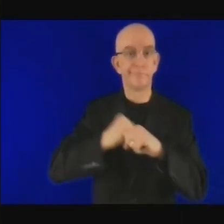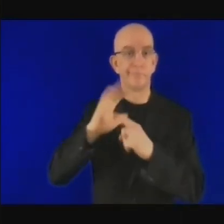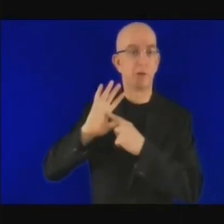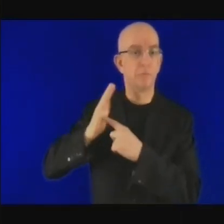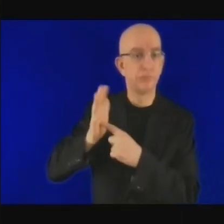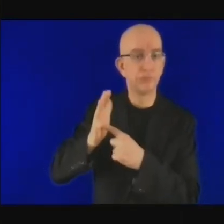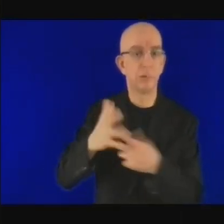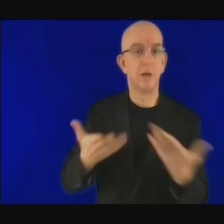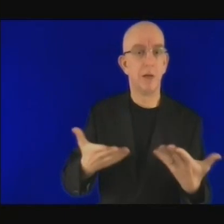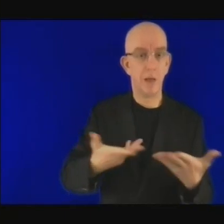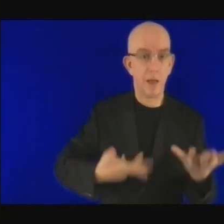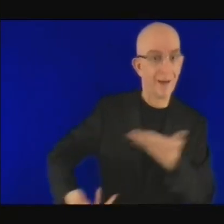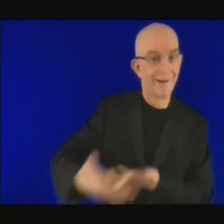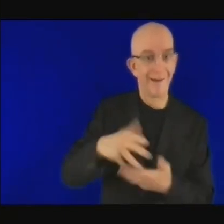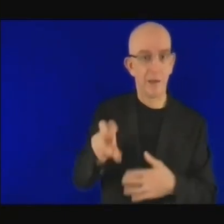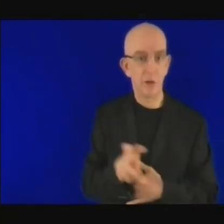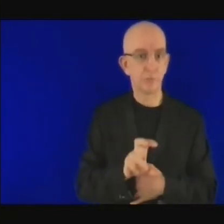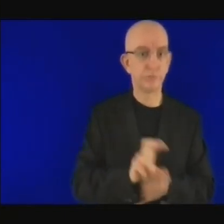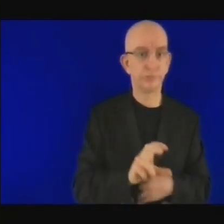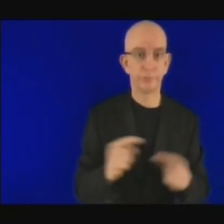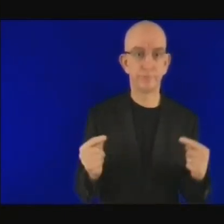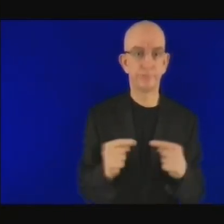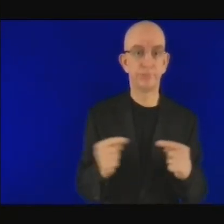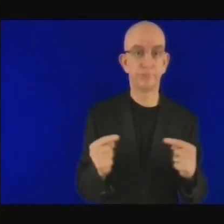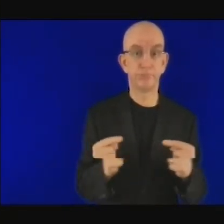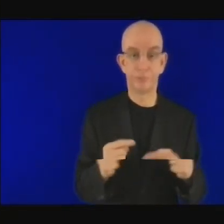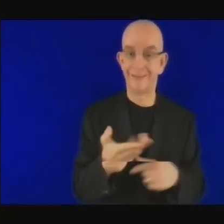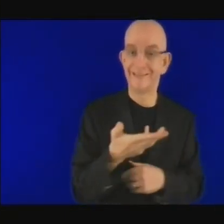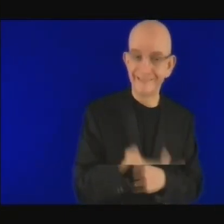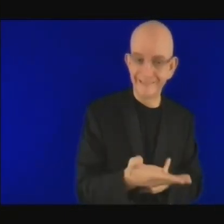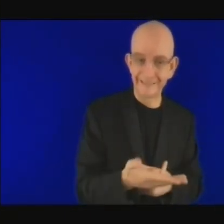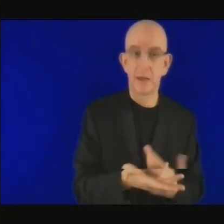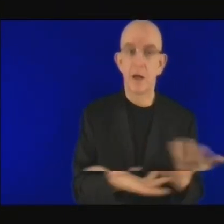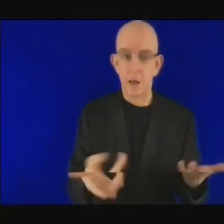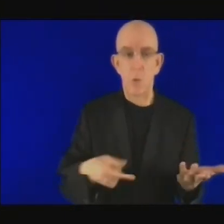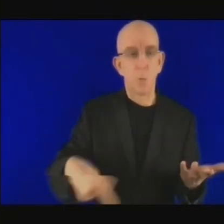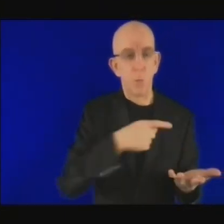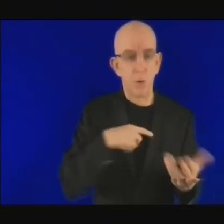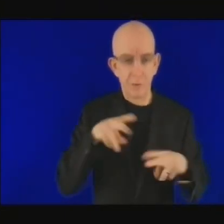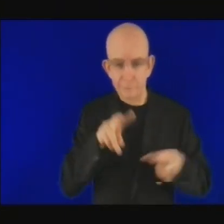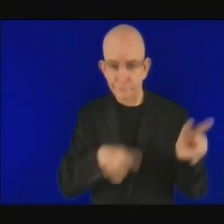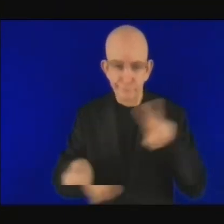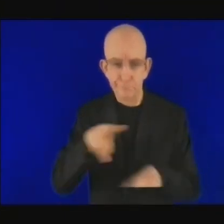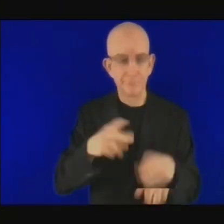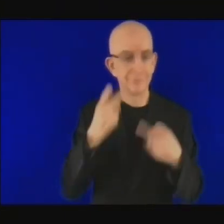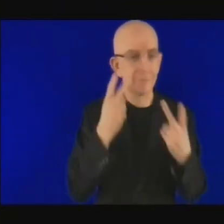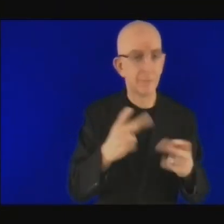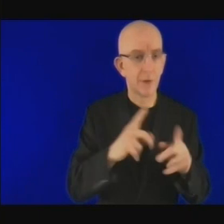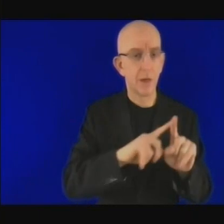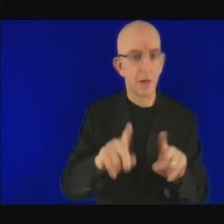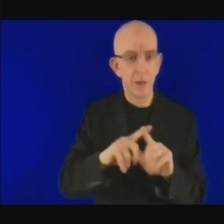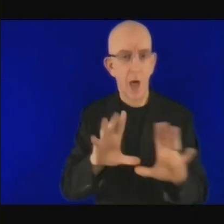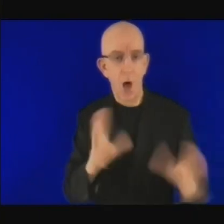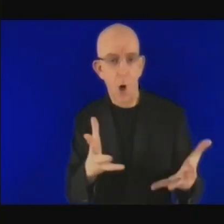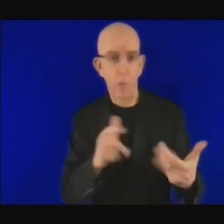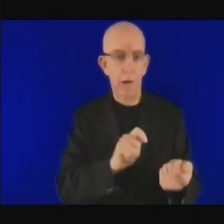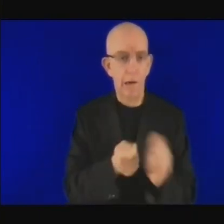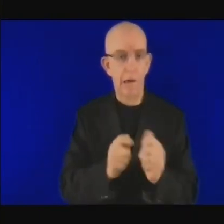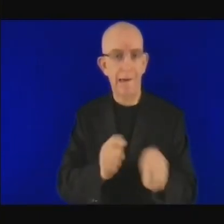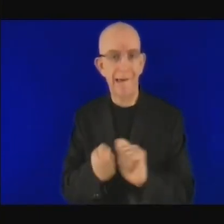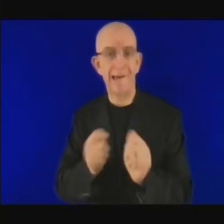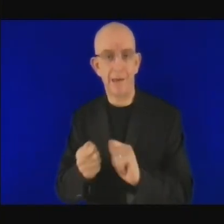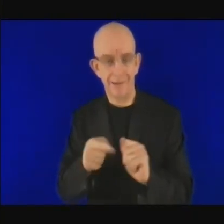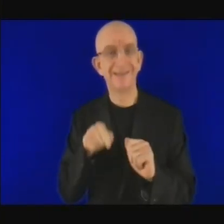les différents choix dont on parle dans chacun de ces secteurs, on se rend compte que